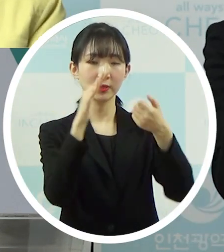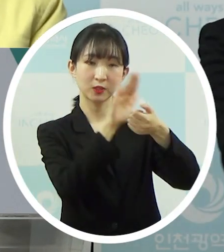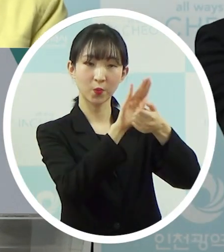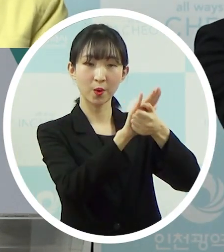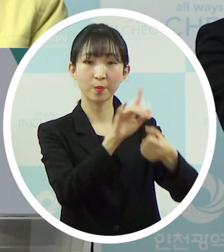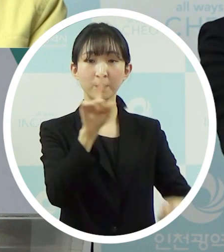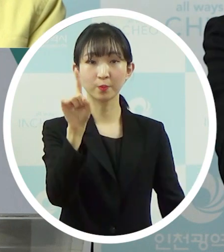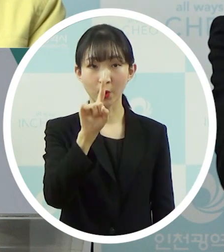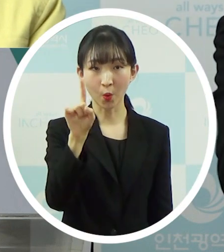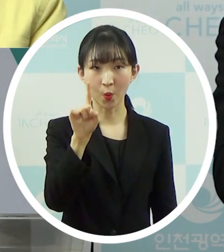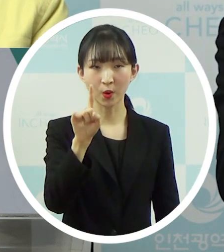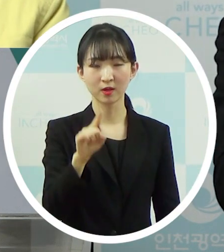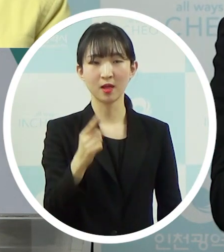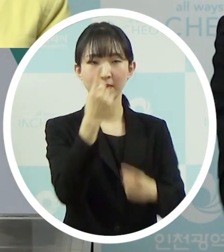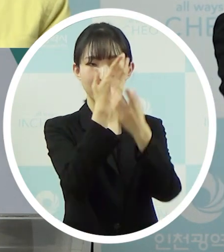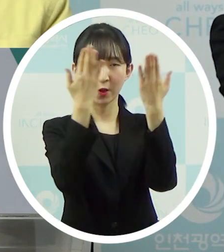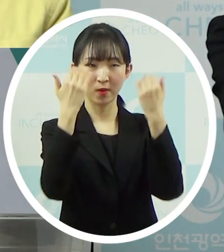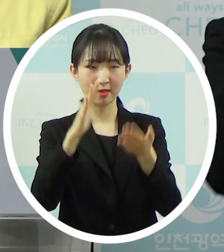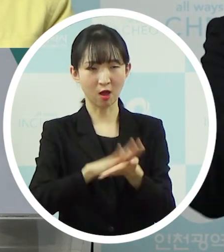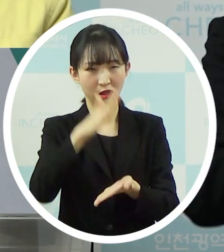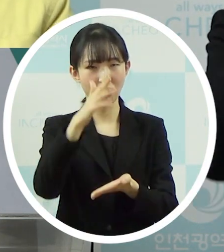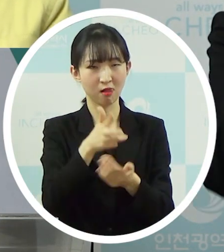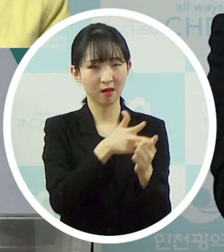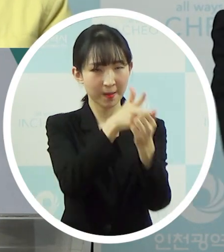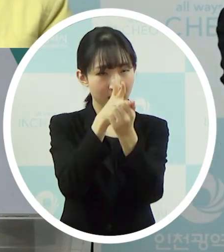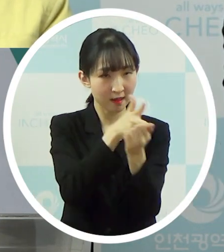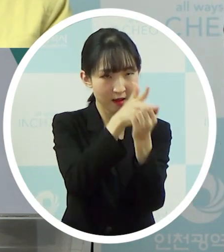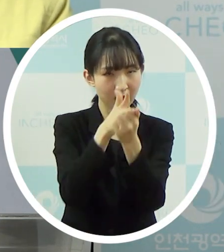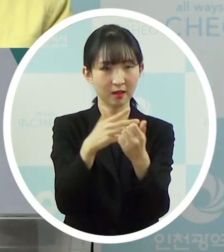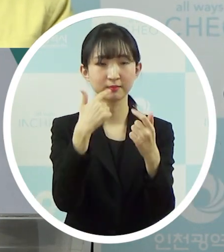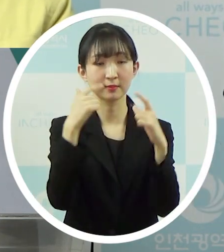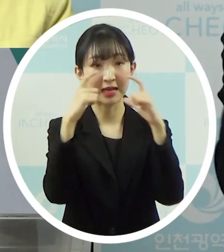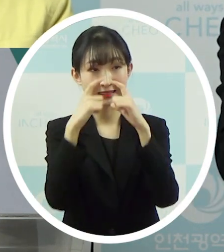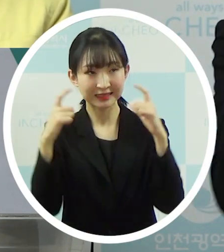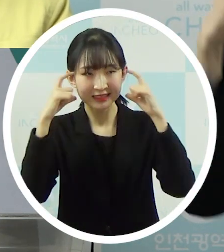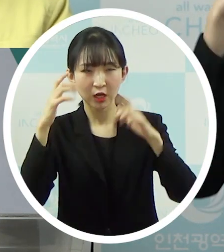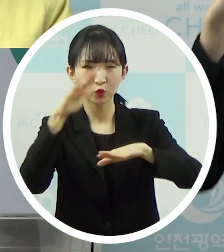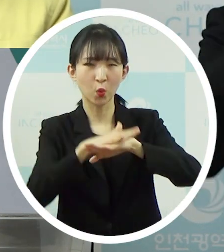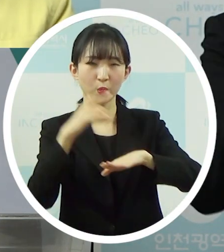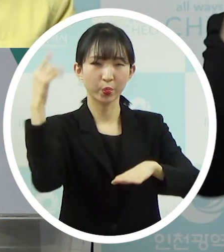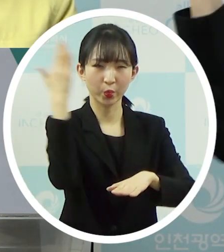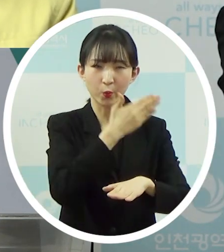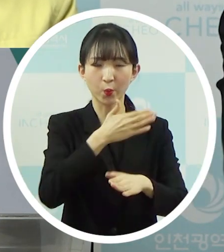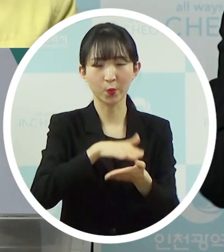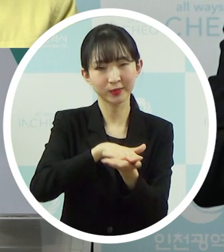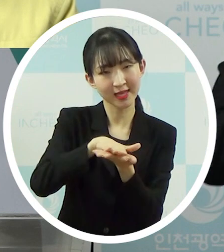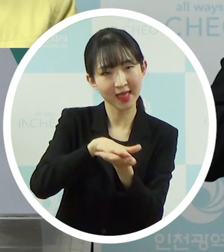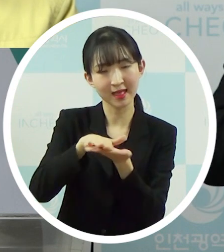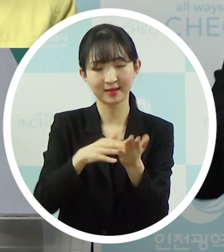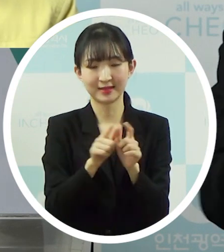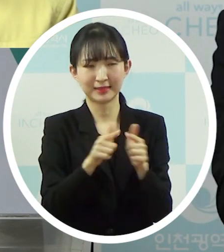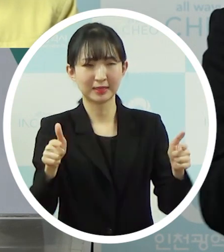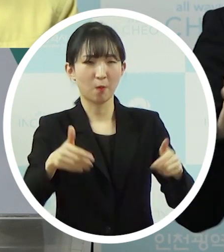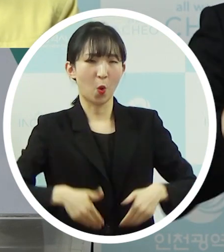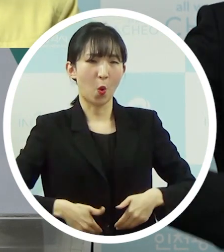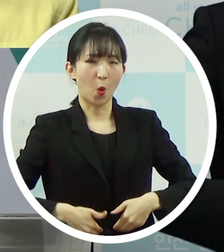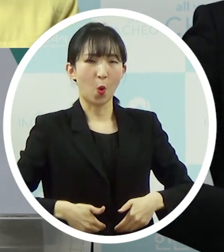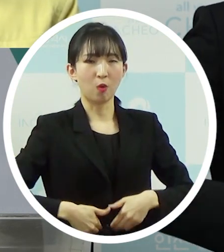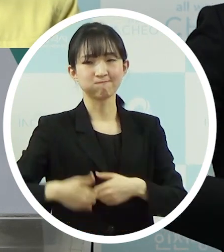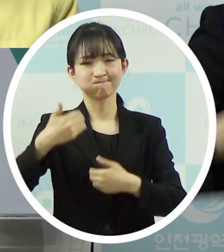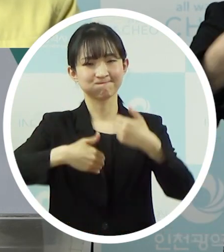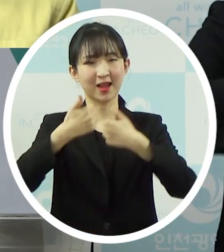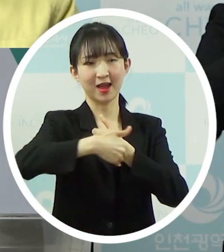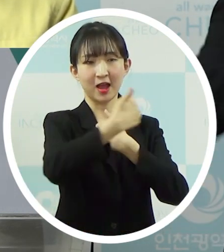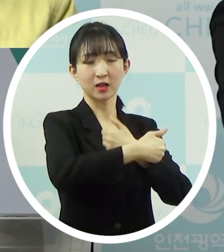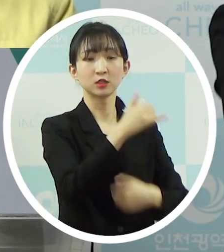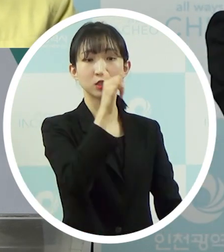열화상 카메라라든지 또 아니면 마스크라든지 손소대제라든지 이런 물품을 필요로 요청을 하고 있고요.